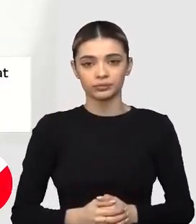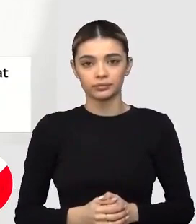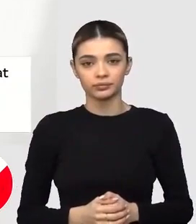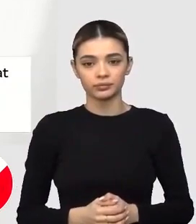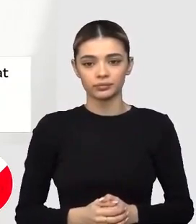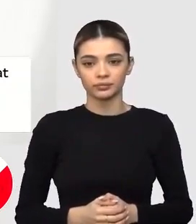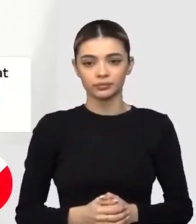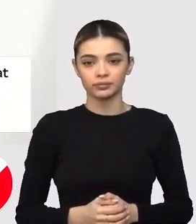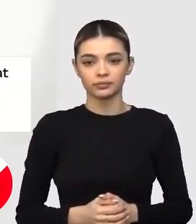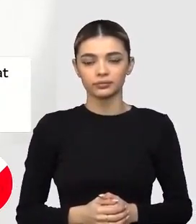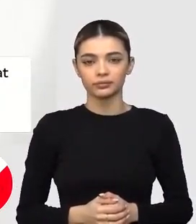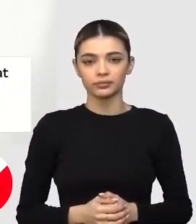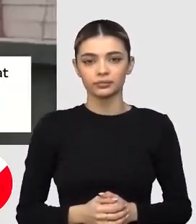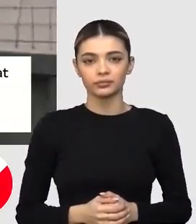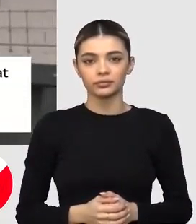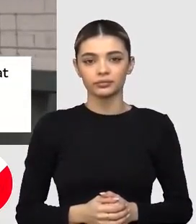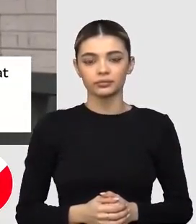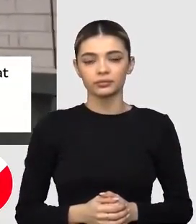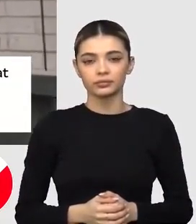orașului.